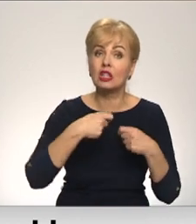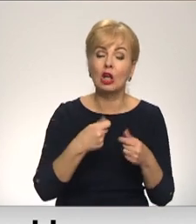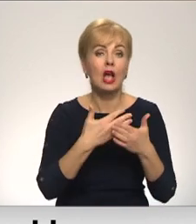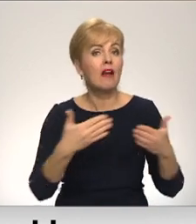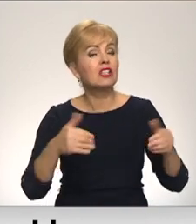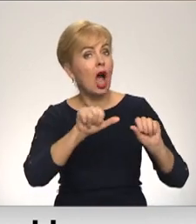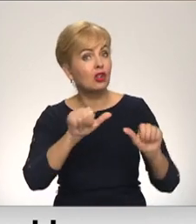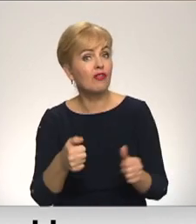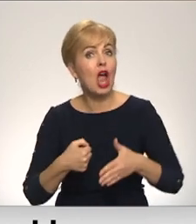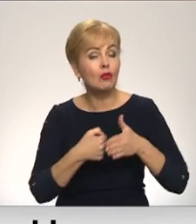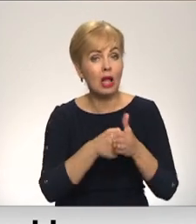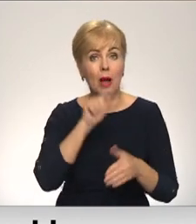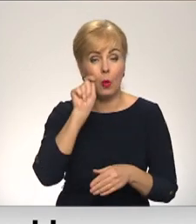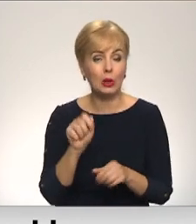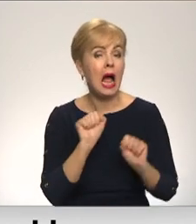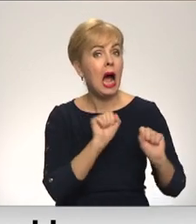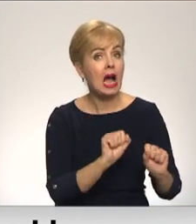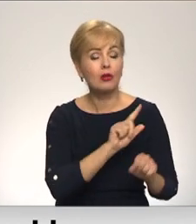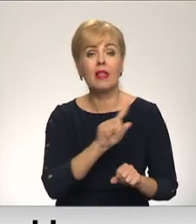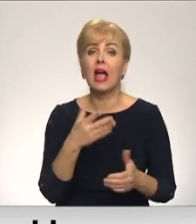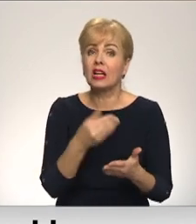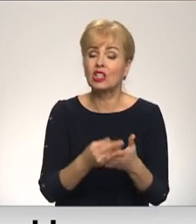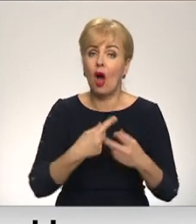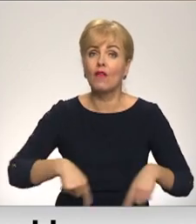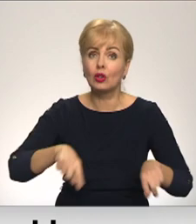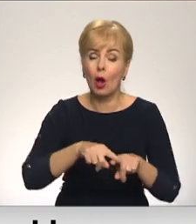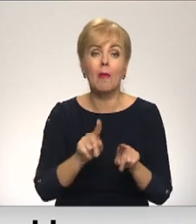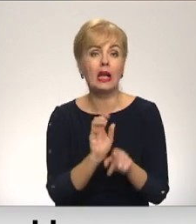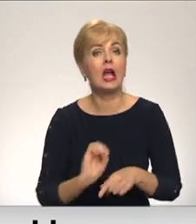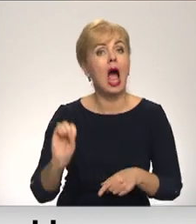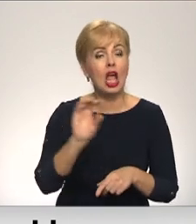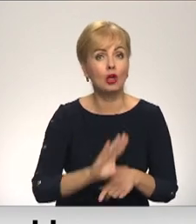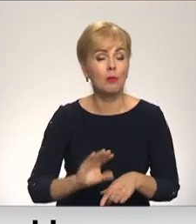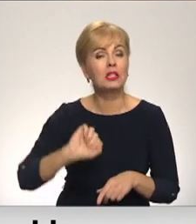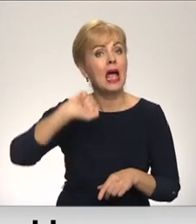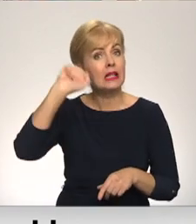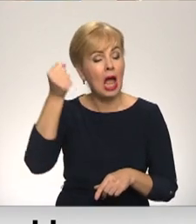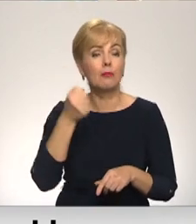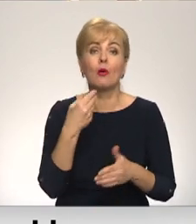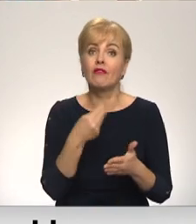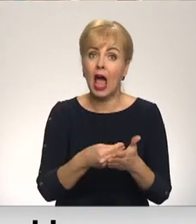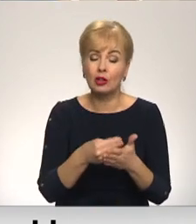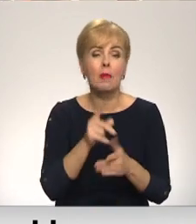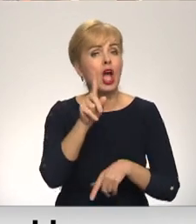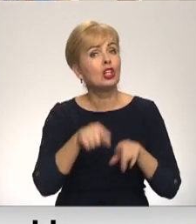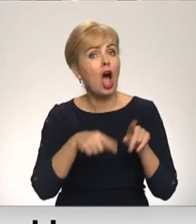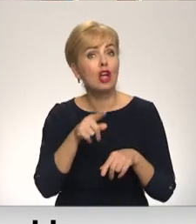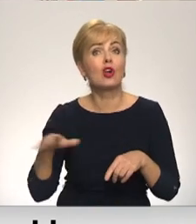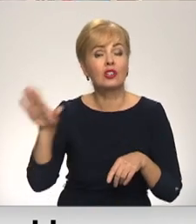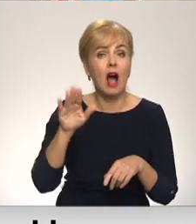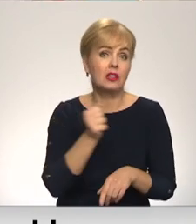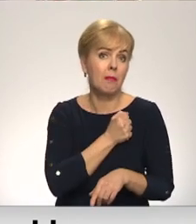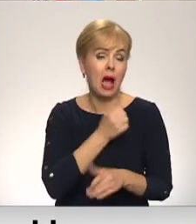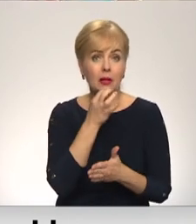veidu atbalstu. Ukraiņa aizsargā ne tikai savu teritoriju, bet arī Eiropas demokrātiju un vērtības. Ir dažas valstis, kas